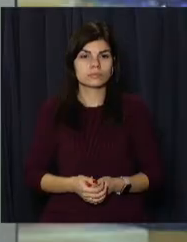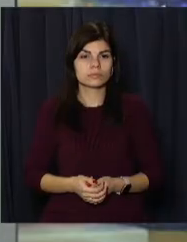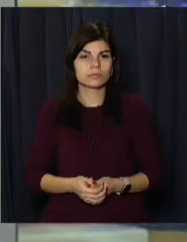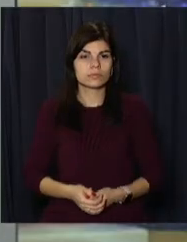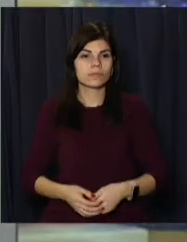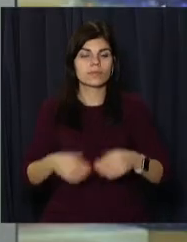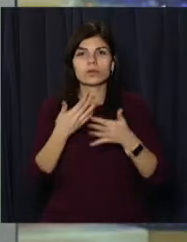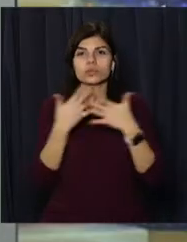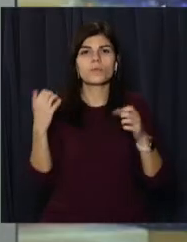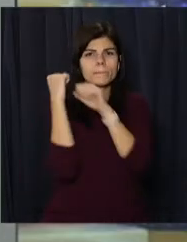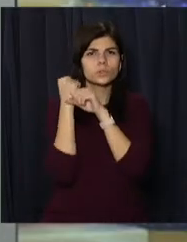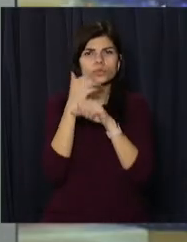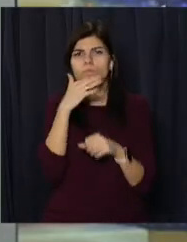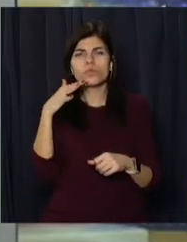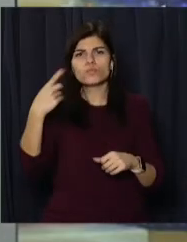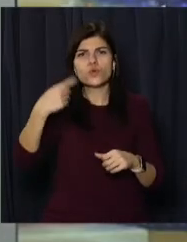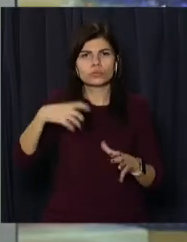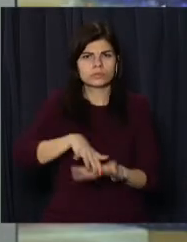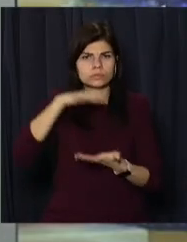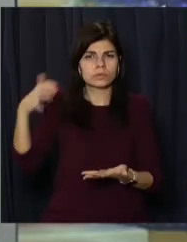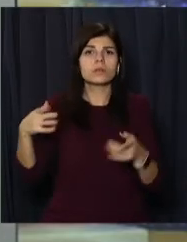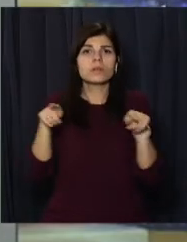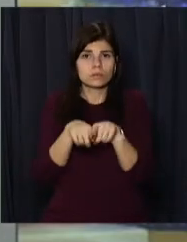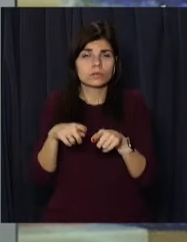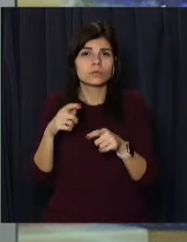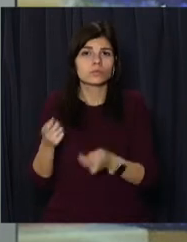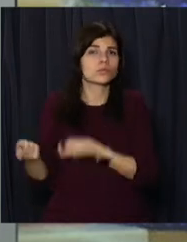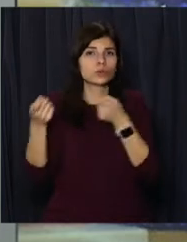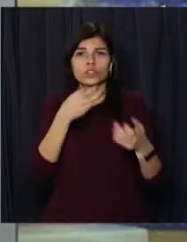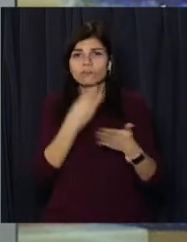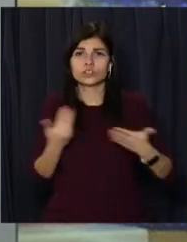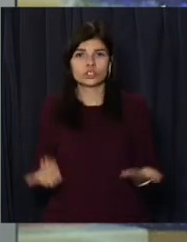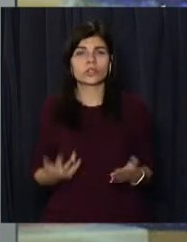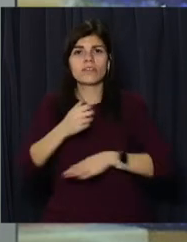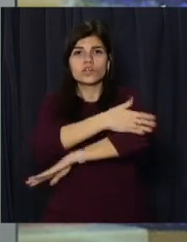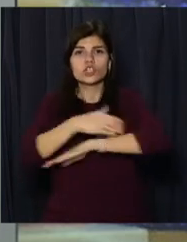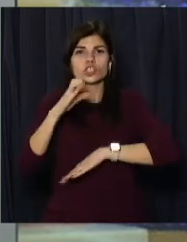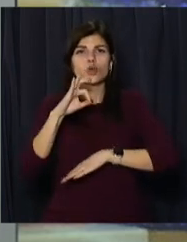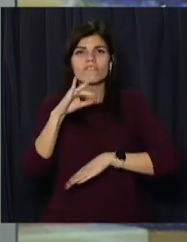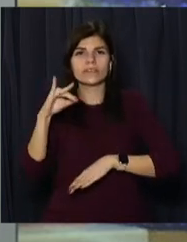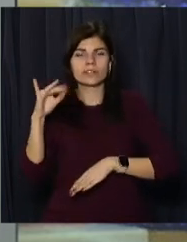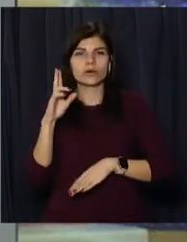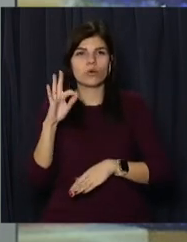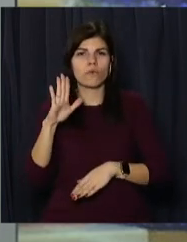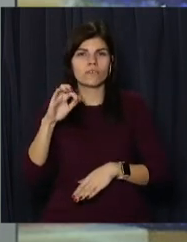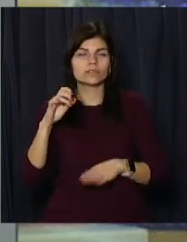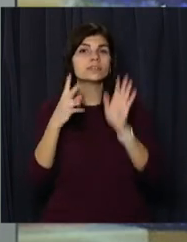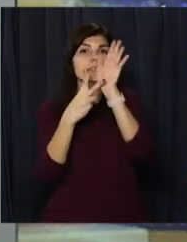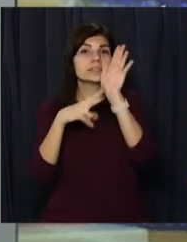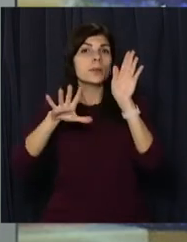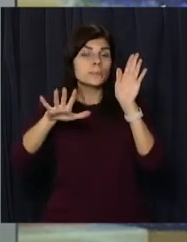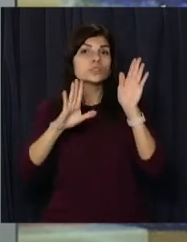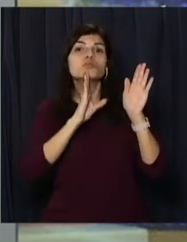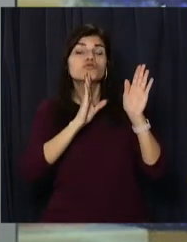Десятки мішків та пакетів сміття. Такий посаг привезла до свого помешкання на вулиці Софії Ковалевської 75-річна